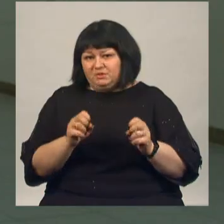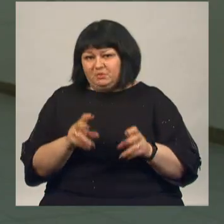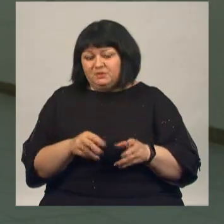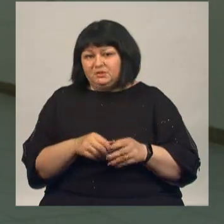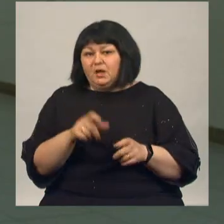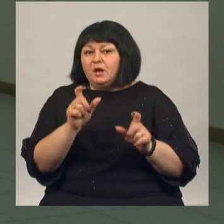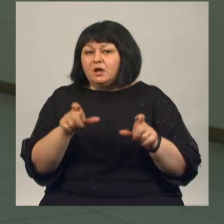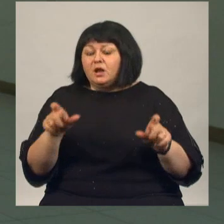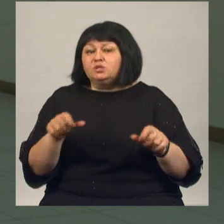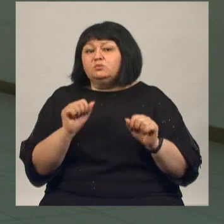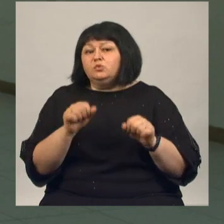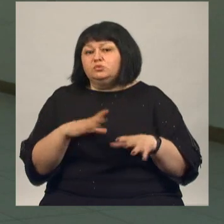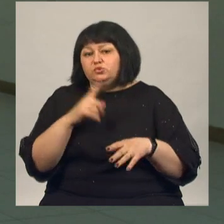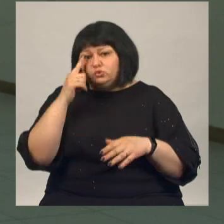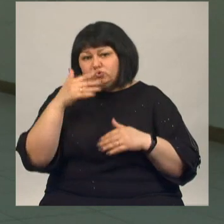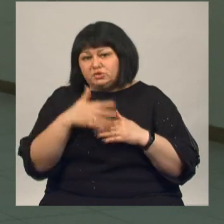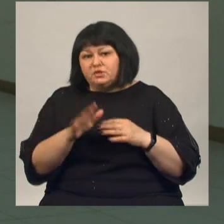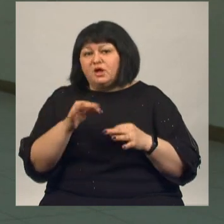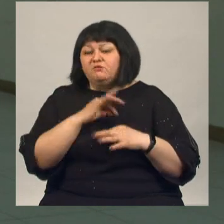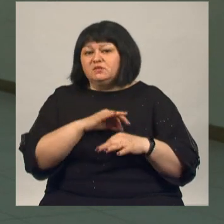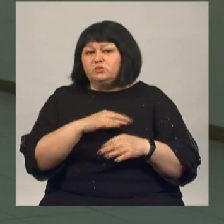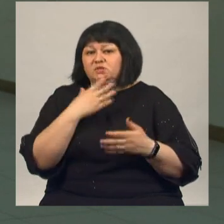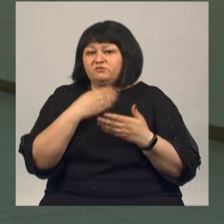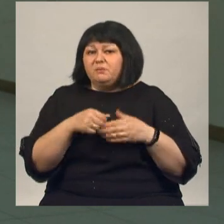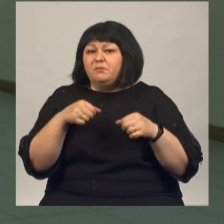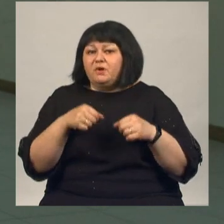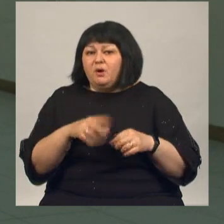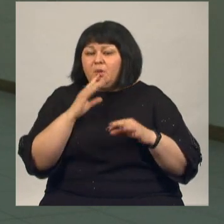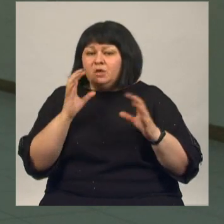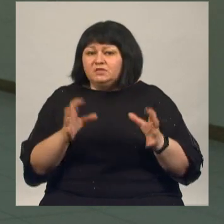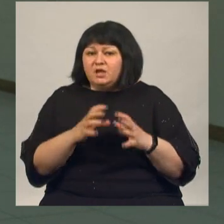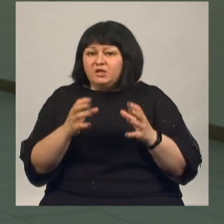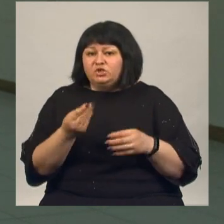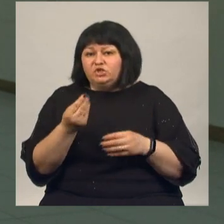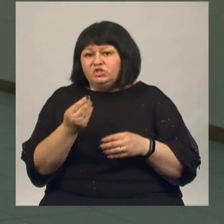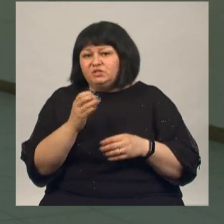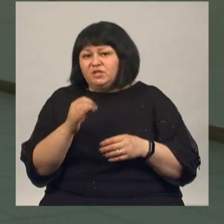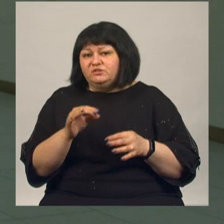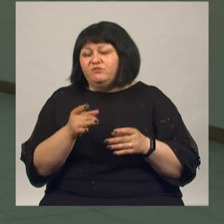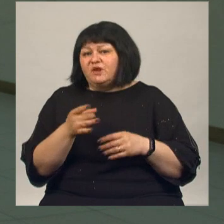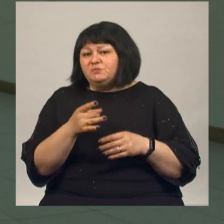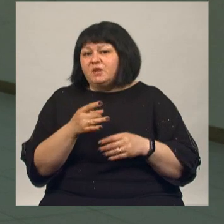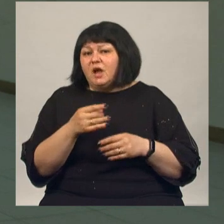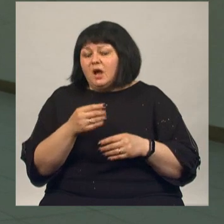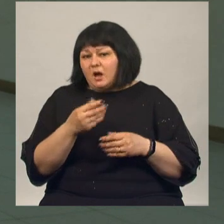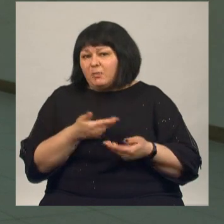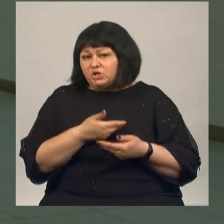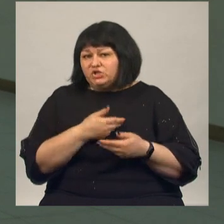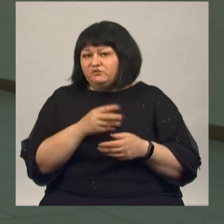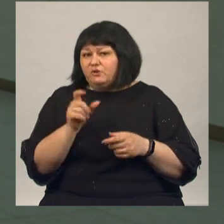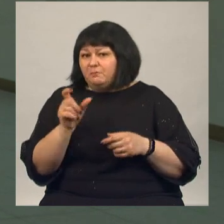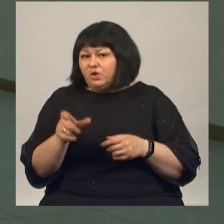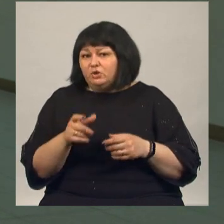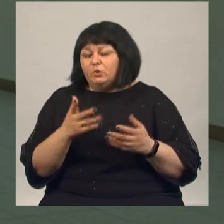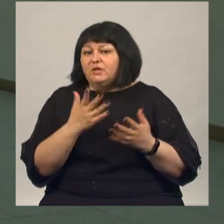Гражданам можно будет узнать, как воспользоваться своим правом по сохранению денежных средств в размере прожиточного минимума на счете, случае, если